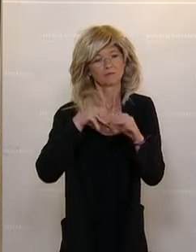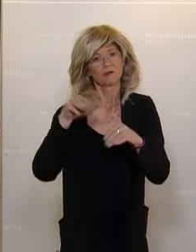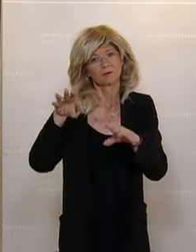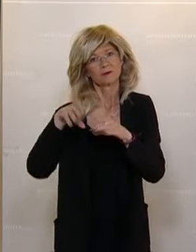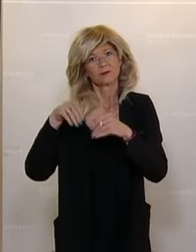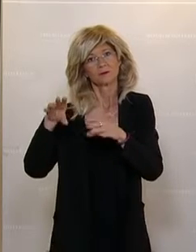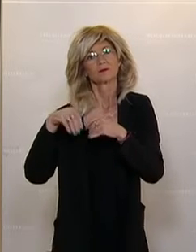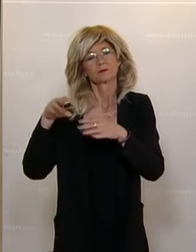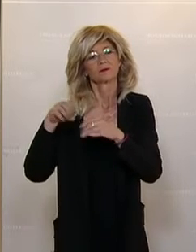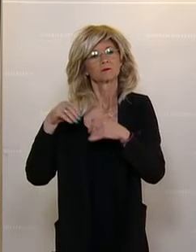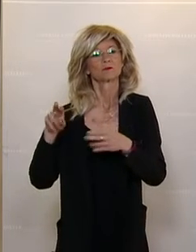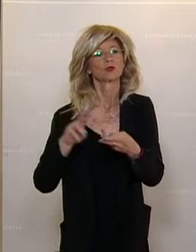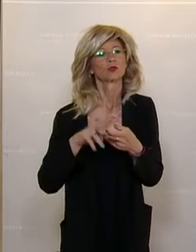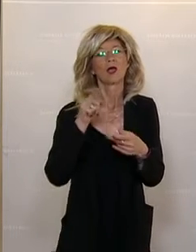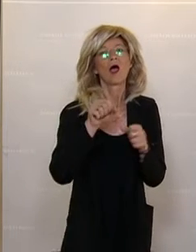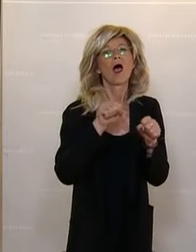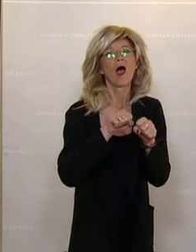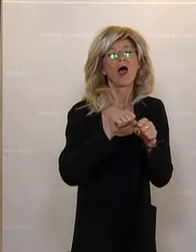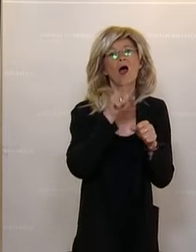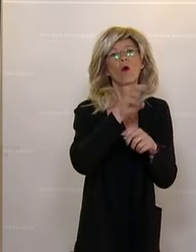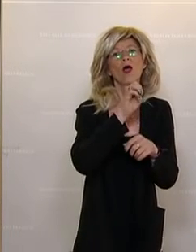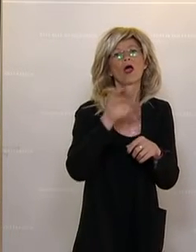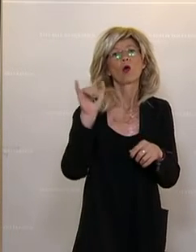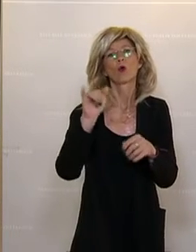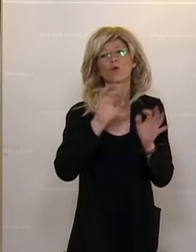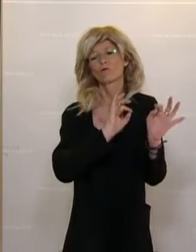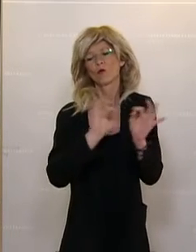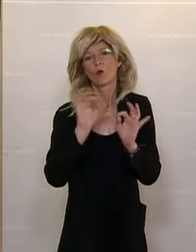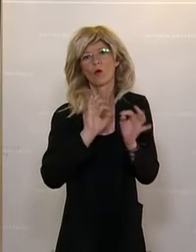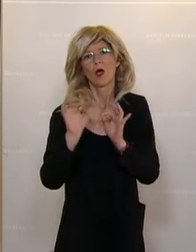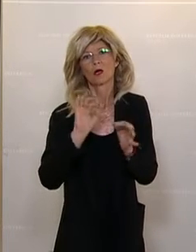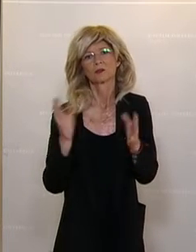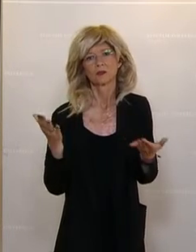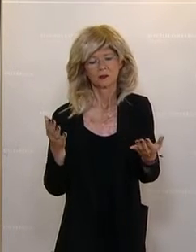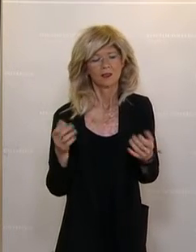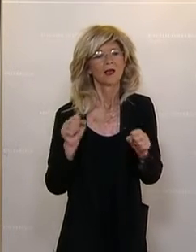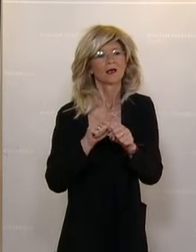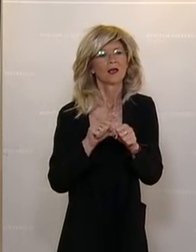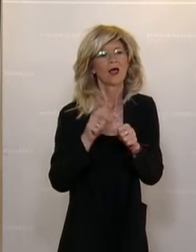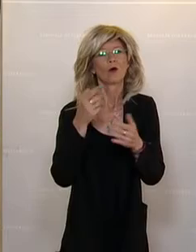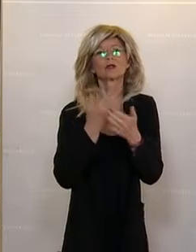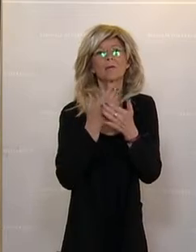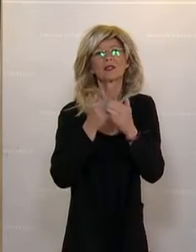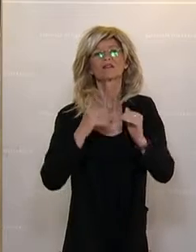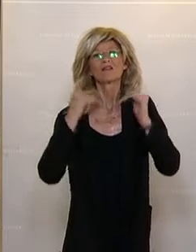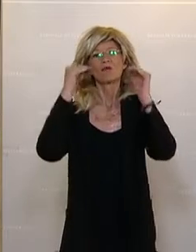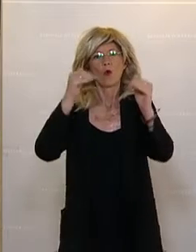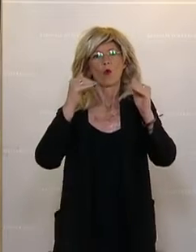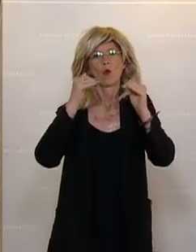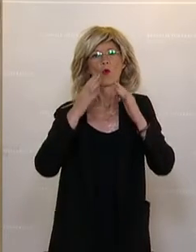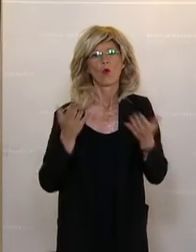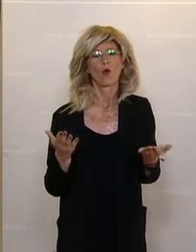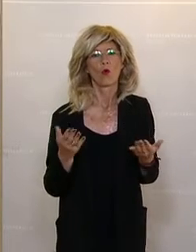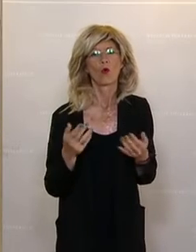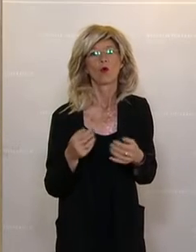dass eben auch hier die EU-Verordnungen und das europäische Niveau dementsprechend auch erreicht wird. Wie gesagt, diese zwei